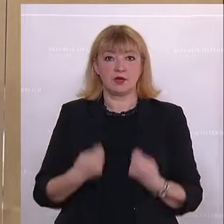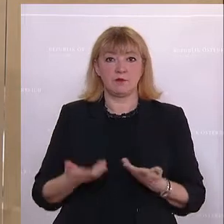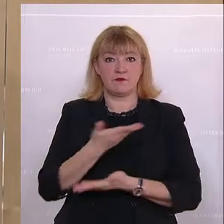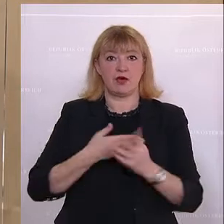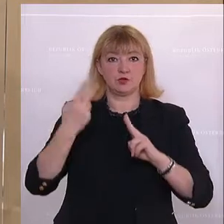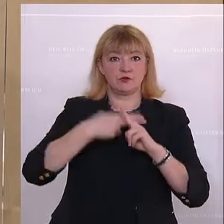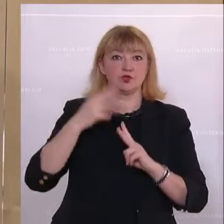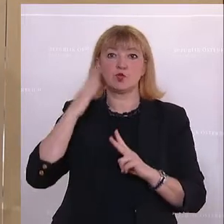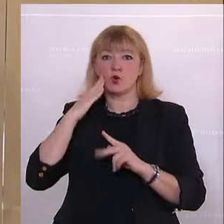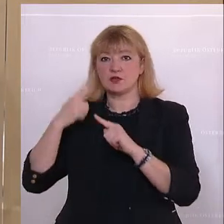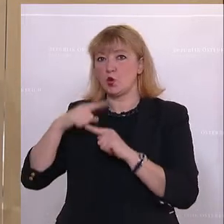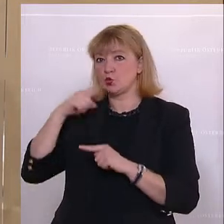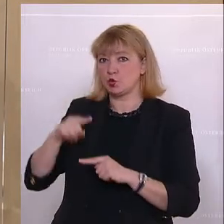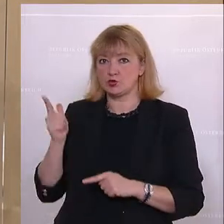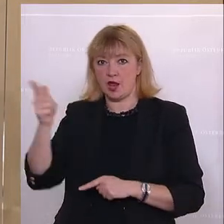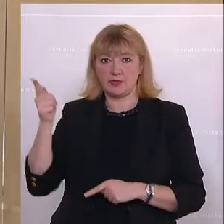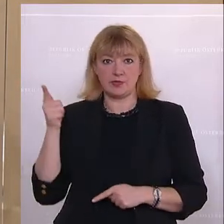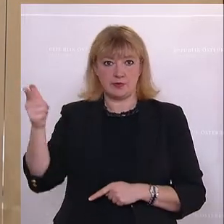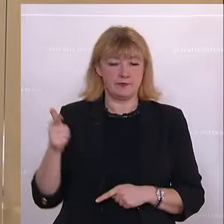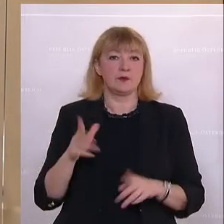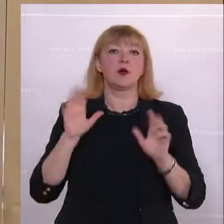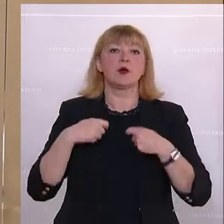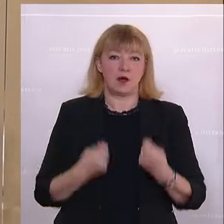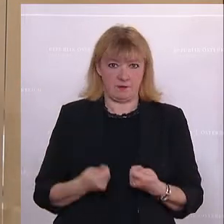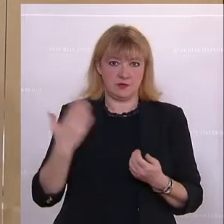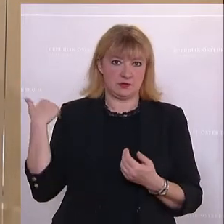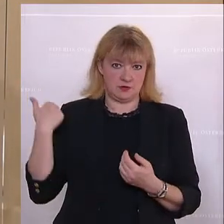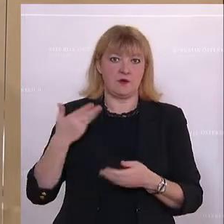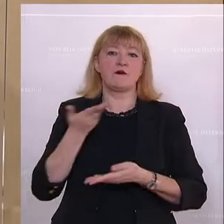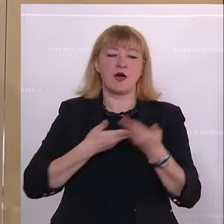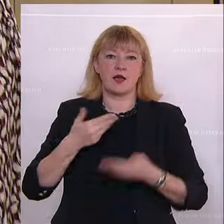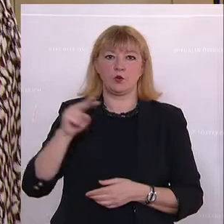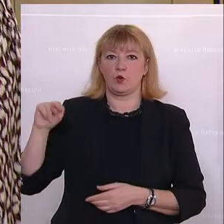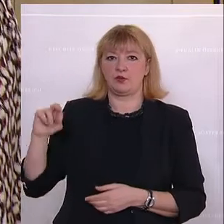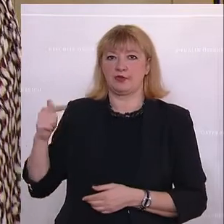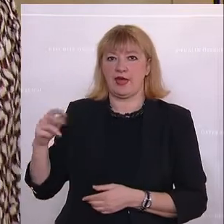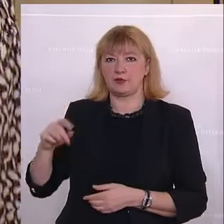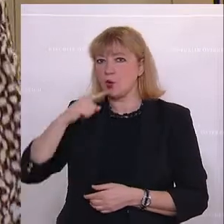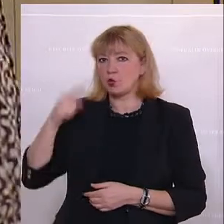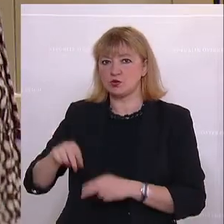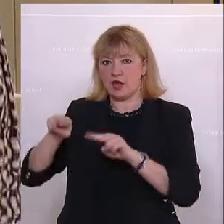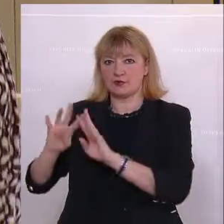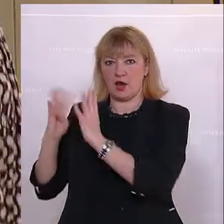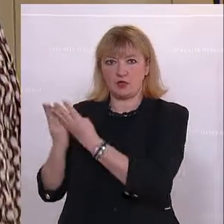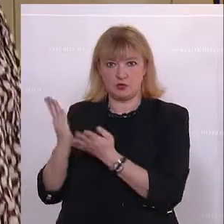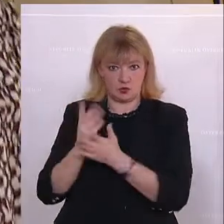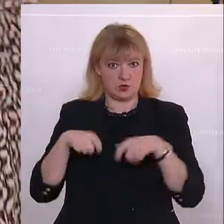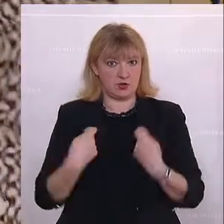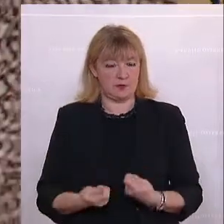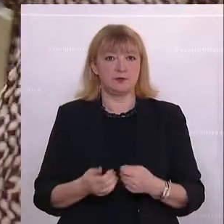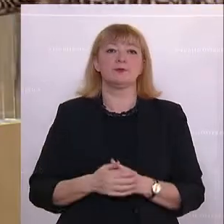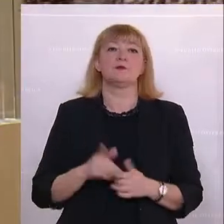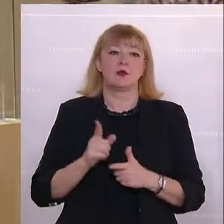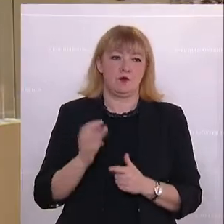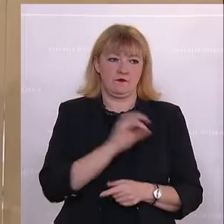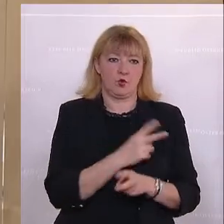USA und Russland. Es hat Verhandlungen gegeben im NATO-Russlandrat und für